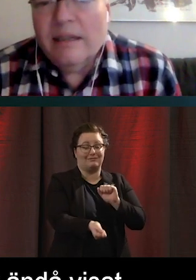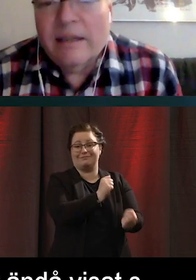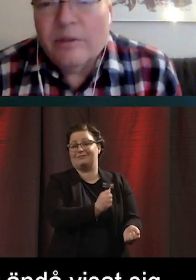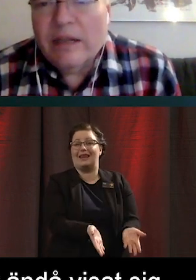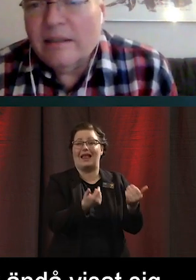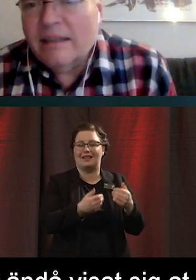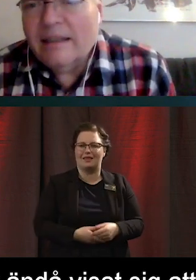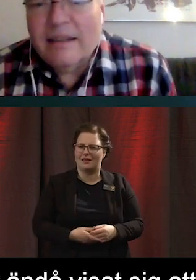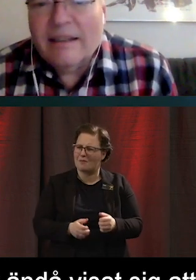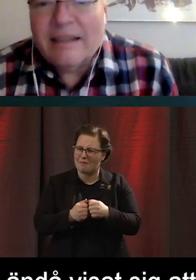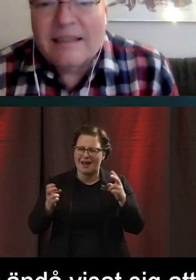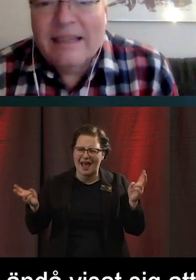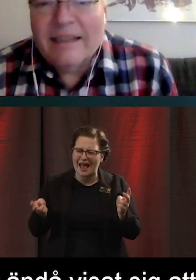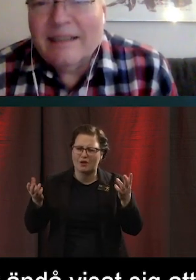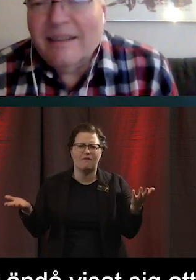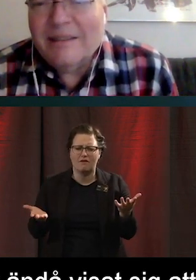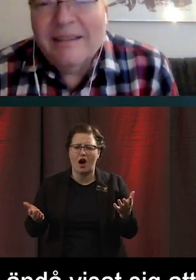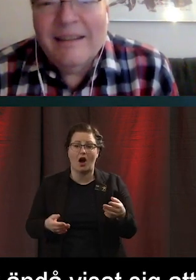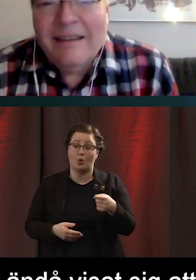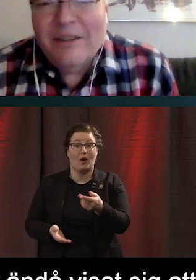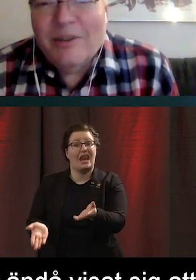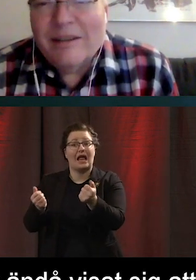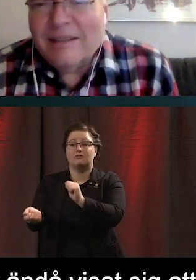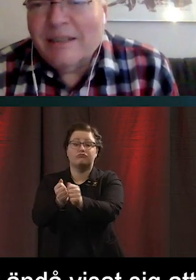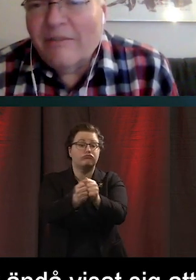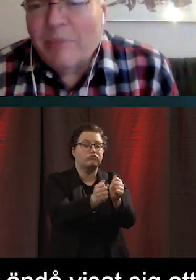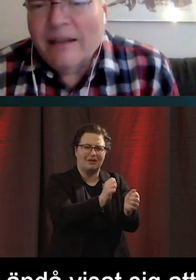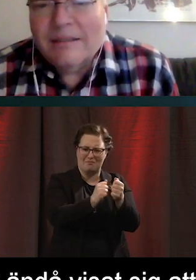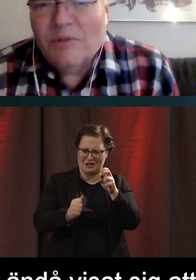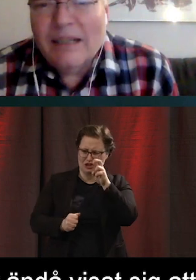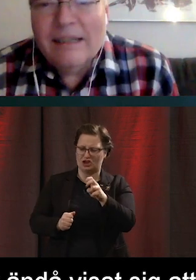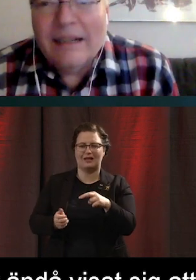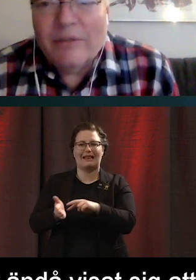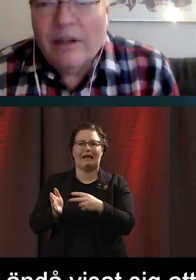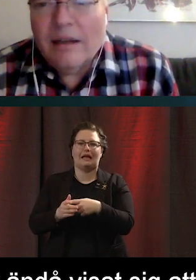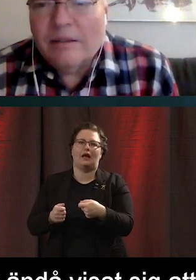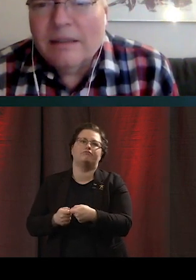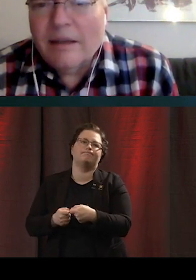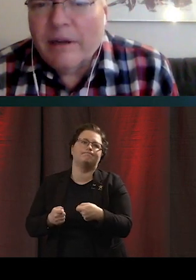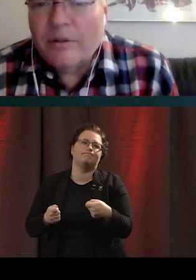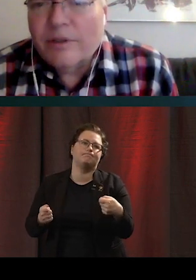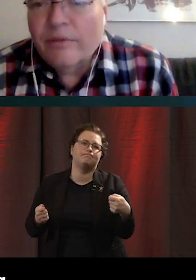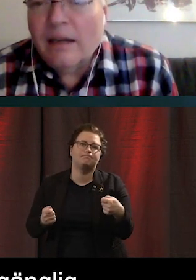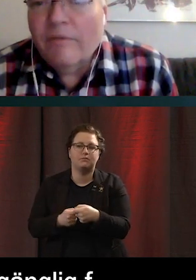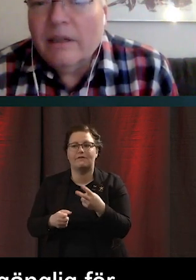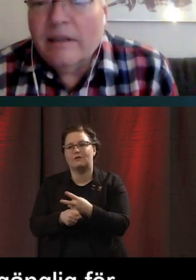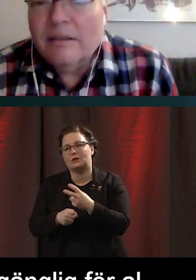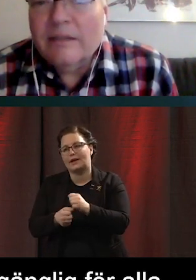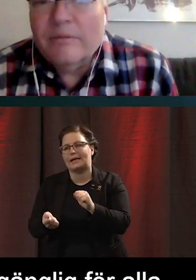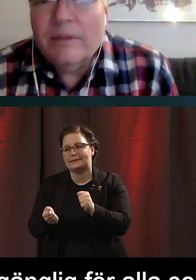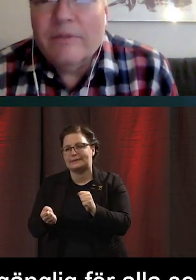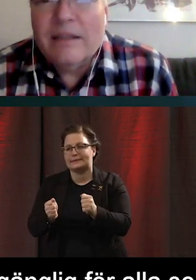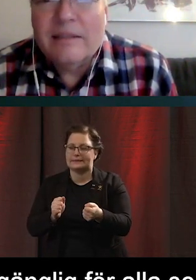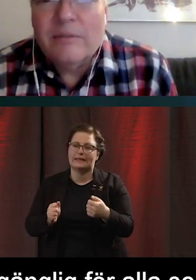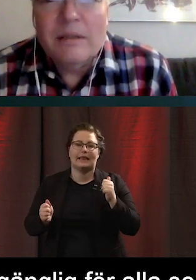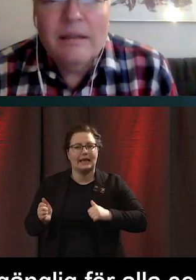om teknik så är tekniken ganska seg i att göra sig själv mer tillgänglig för alla människor som vill använda den.